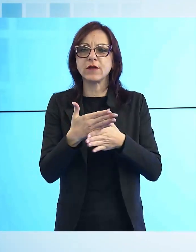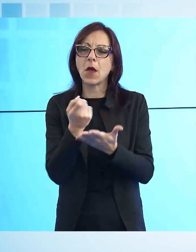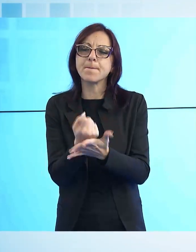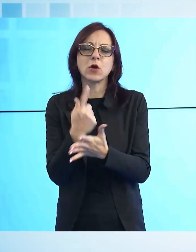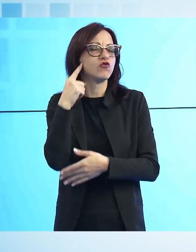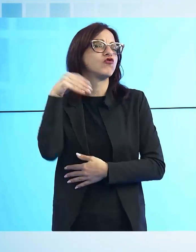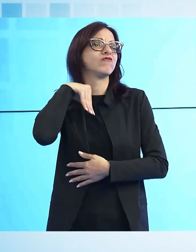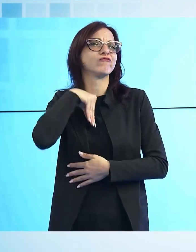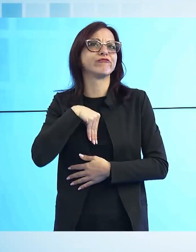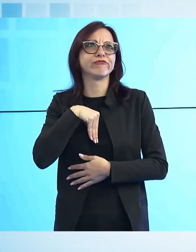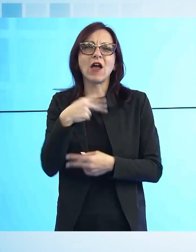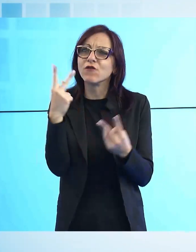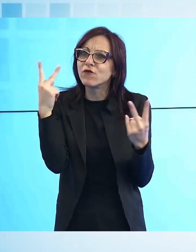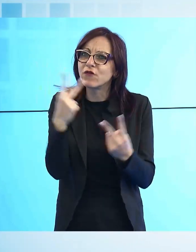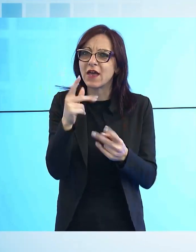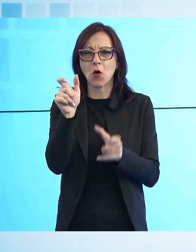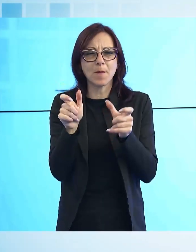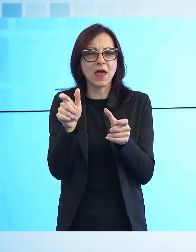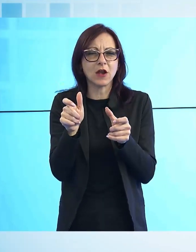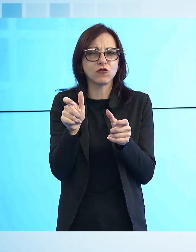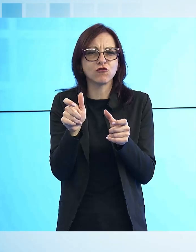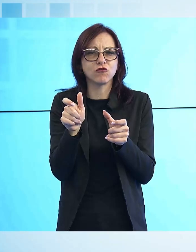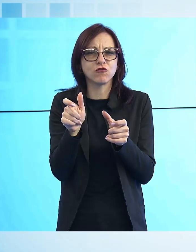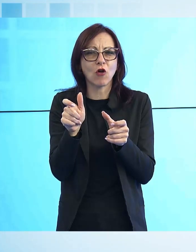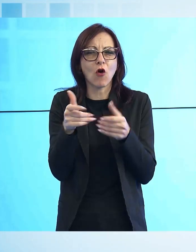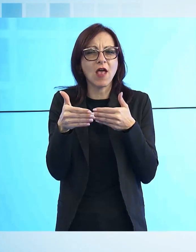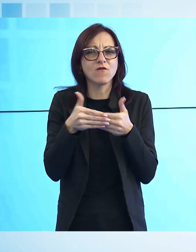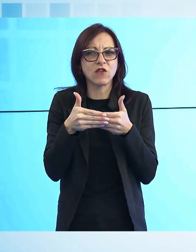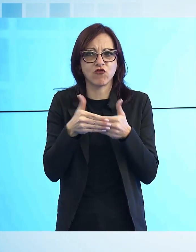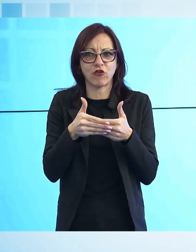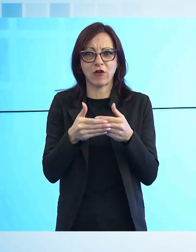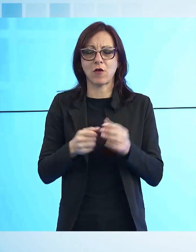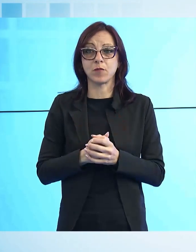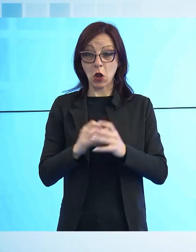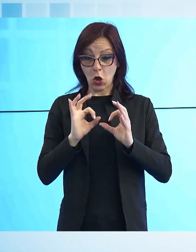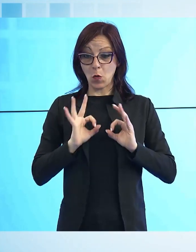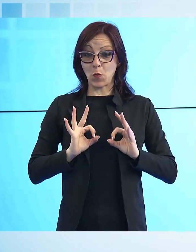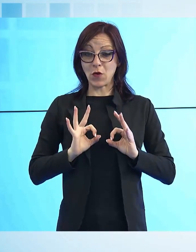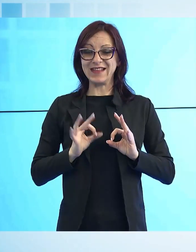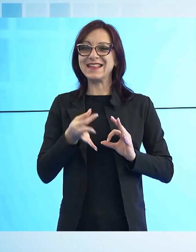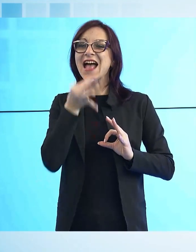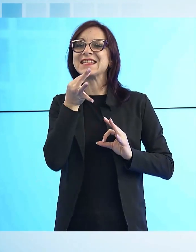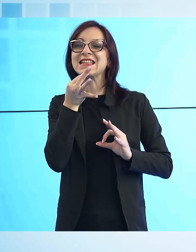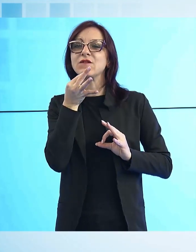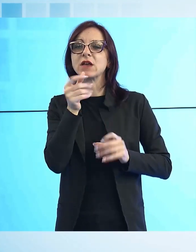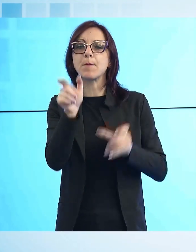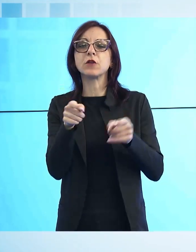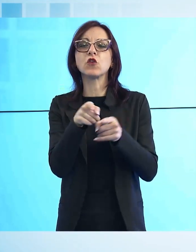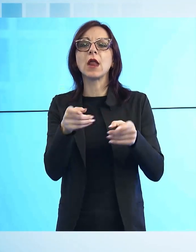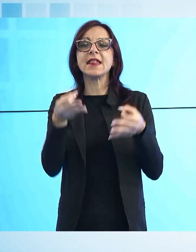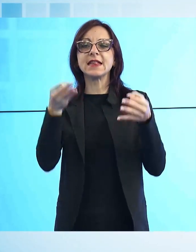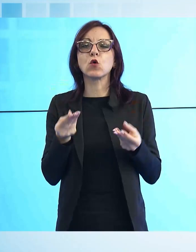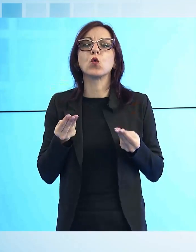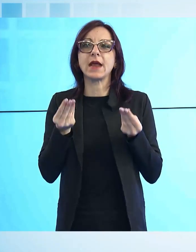davvero questa volta le persone vicino. La missione della Polizia è la sicurezza delle persone sia sotto il profilo del